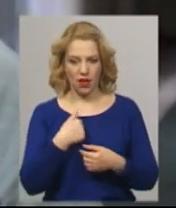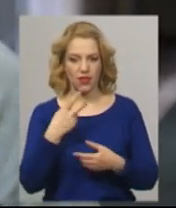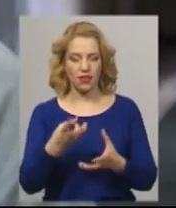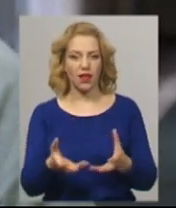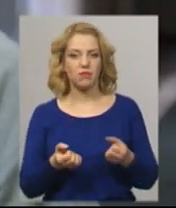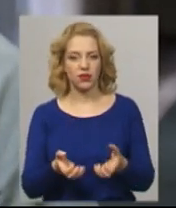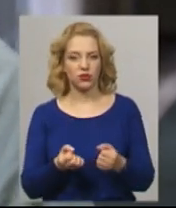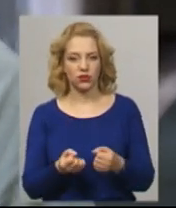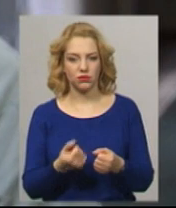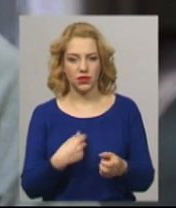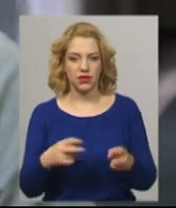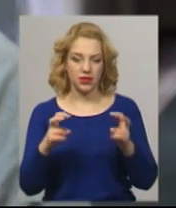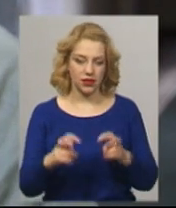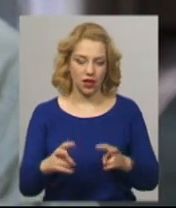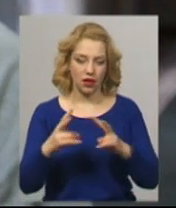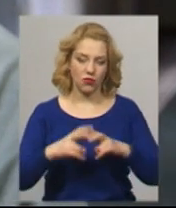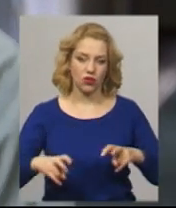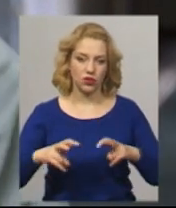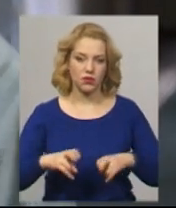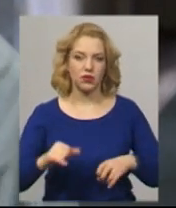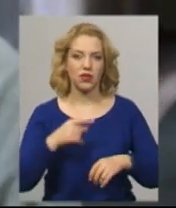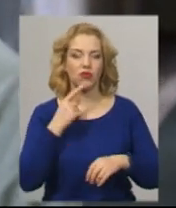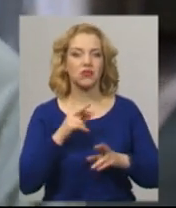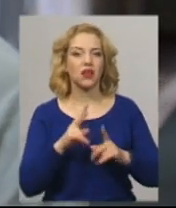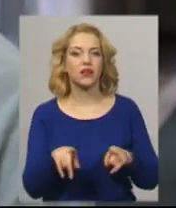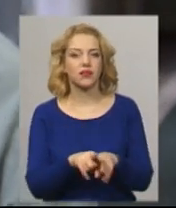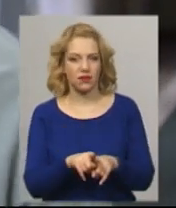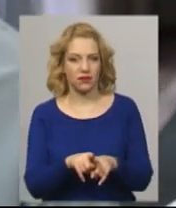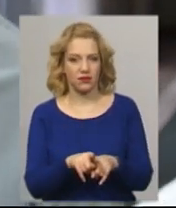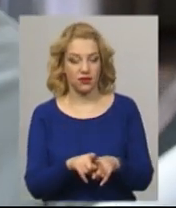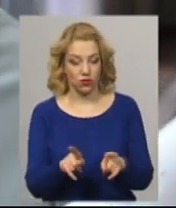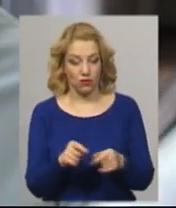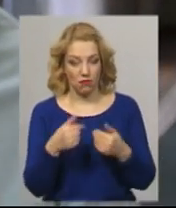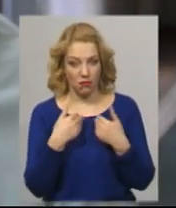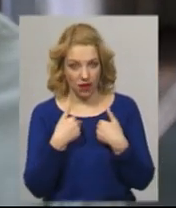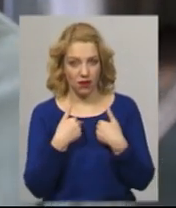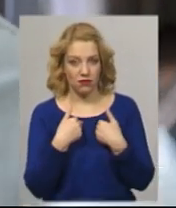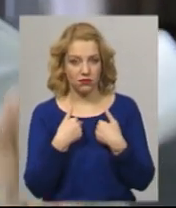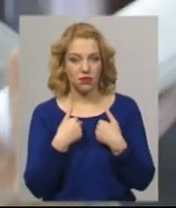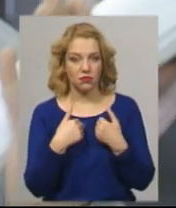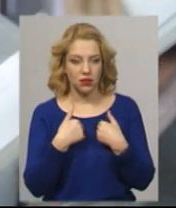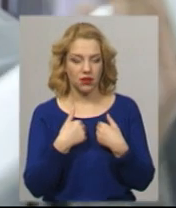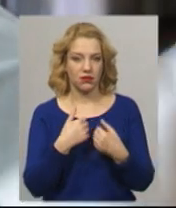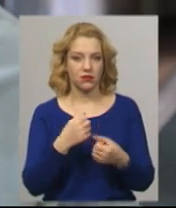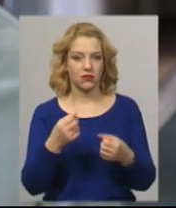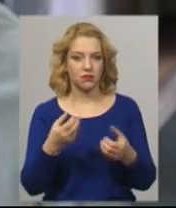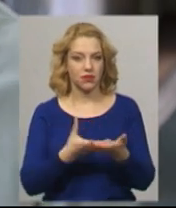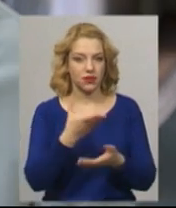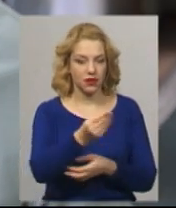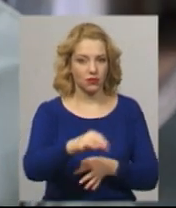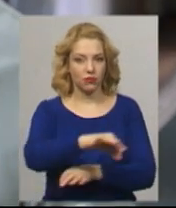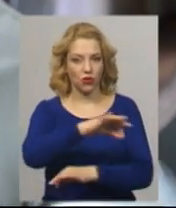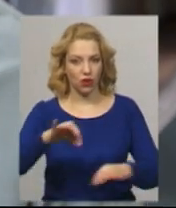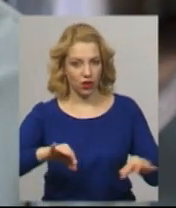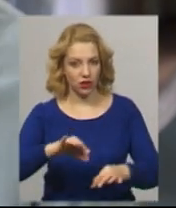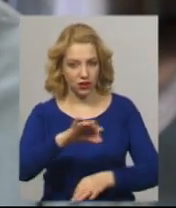сідаємо, розбираємося. Вони кажуть, як так, що ми розробили проєкт, проклали до